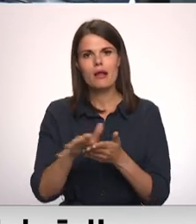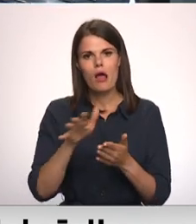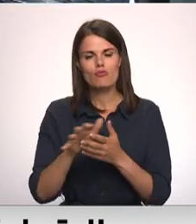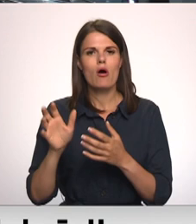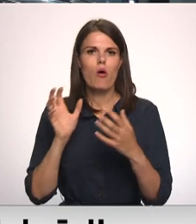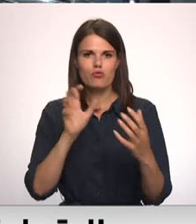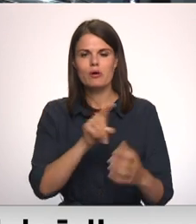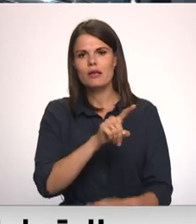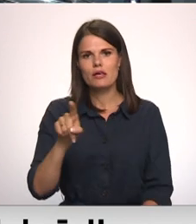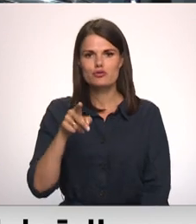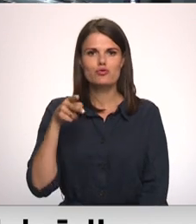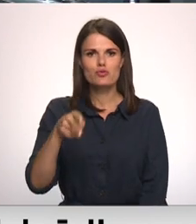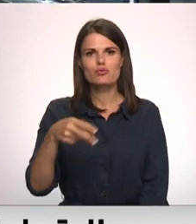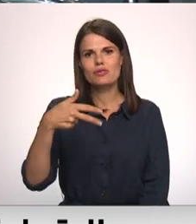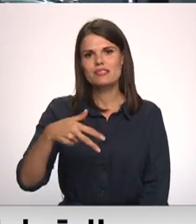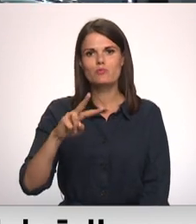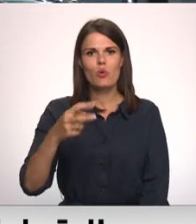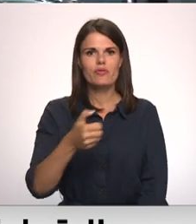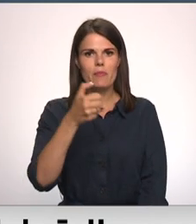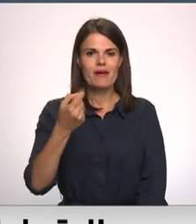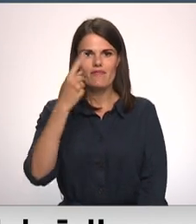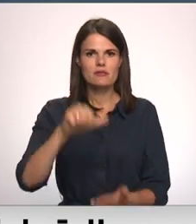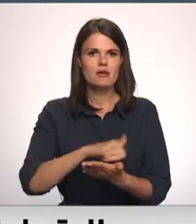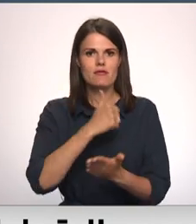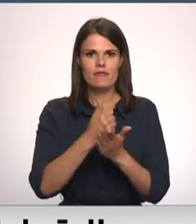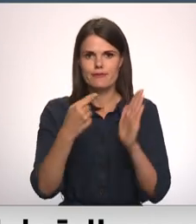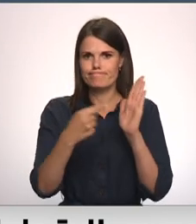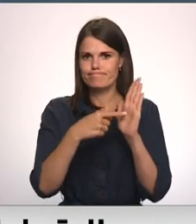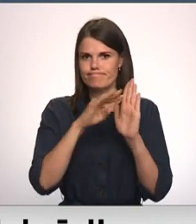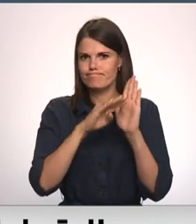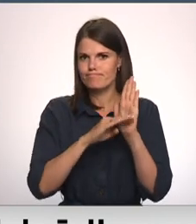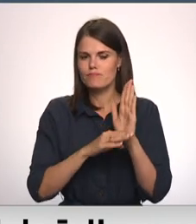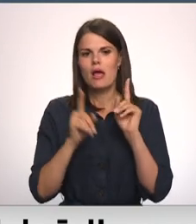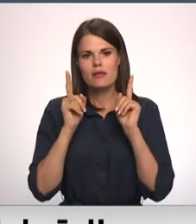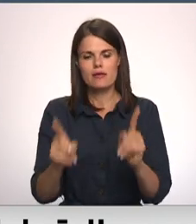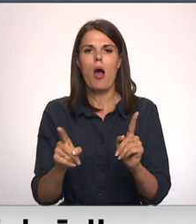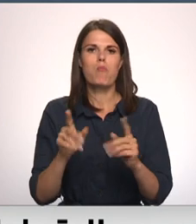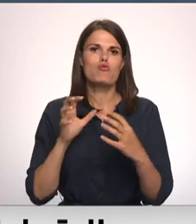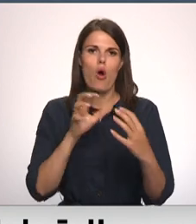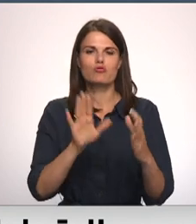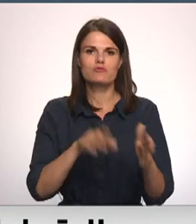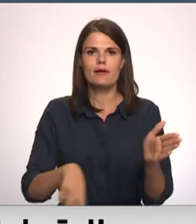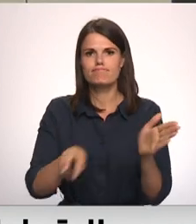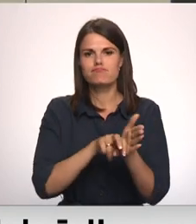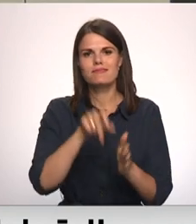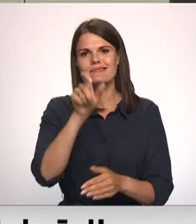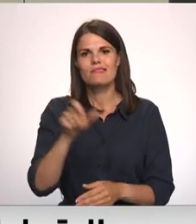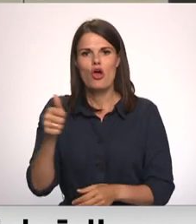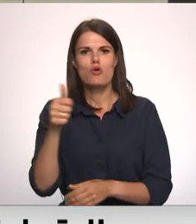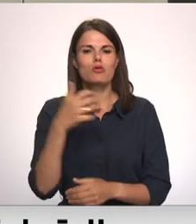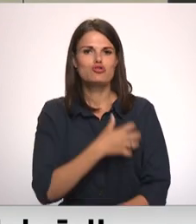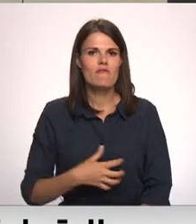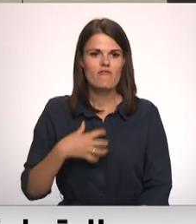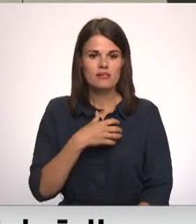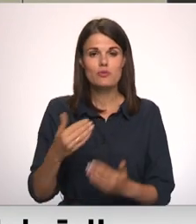līdz 2032. gadiem viens no galvenajiem kriterijiem bija autobusu pieejamība cilvēkiem ar īpašām vajadzībām. Jaunajos